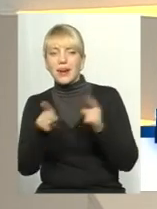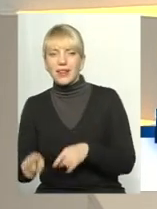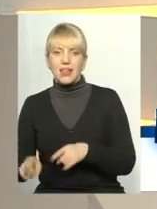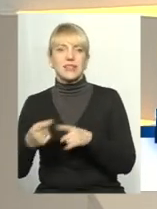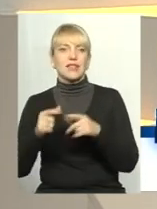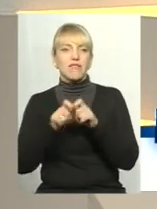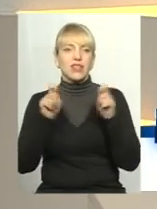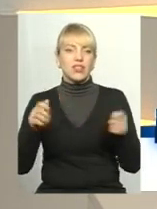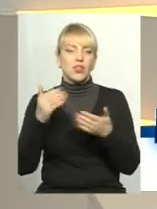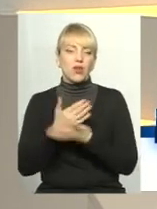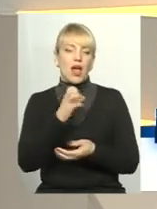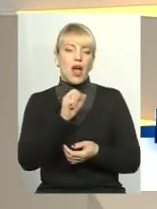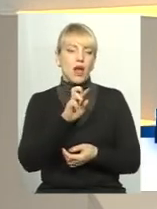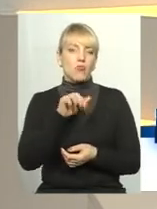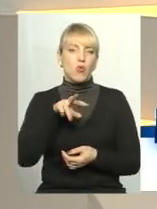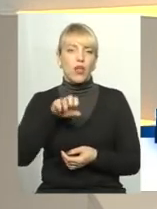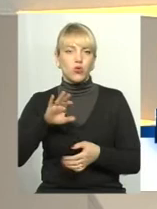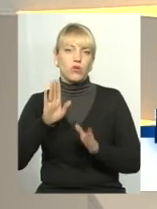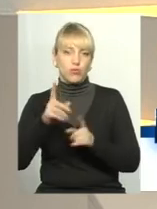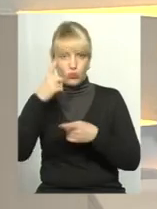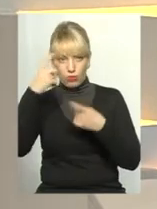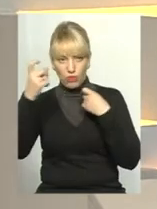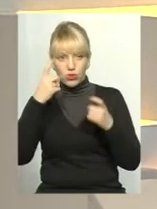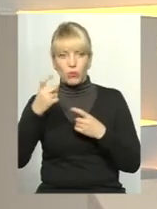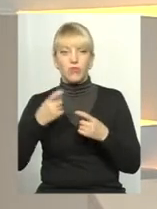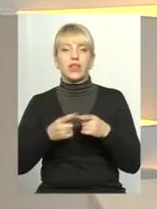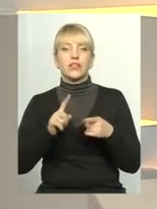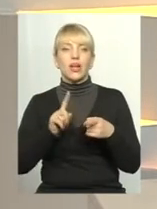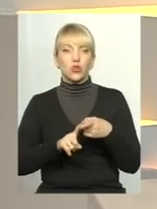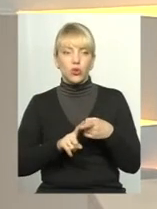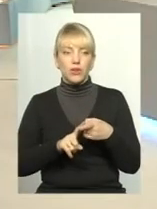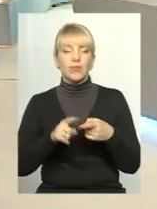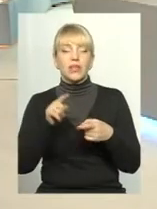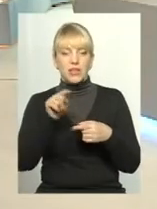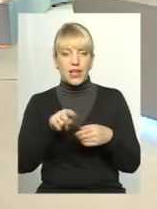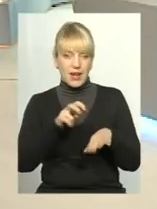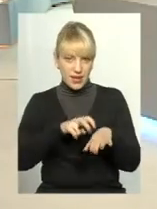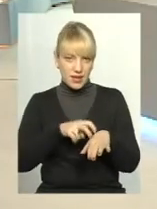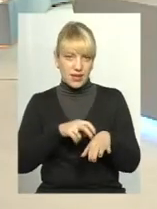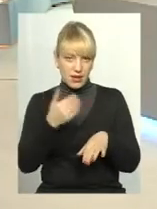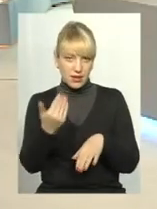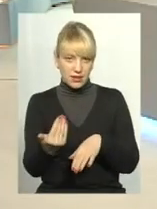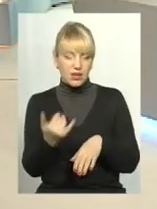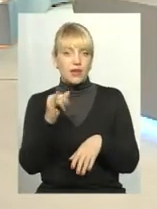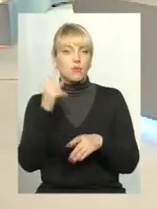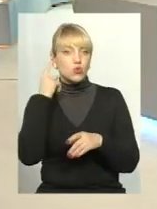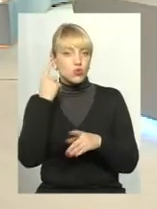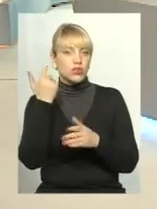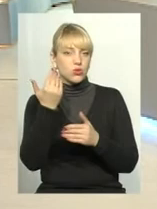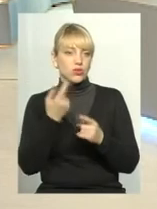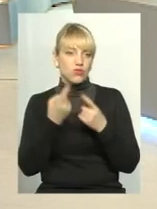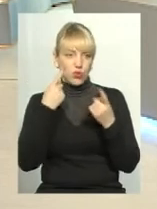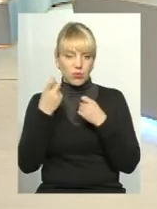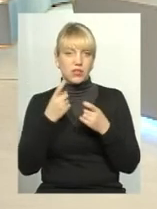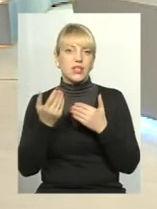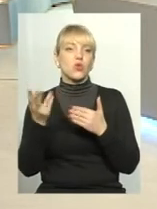амбулаторій будуть повідомляти від того самого лікаря, ви почуєте ту інформацію, до якого